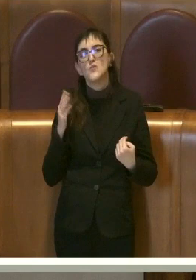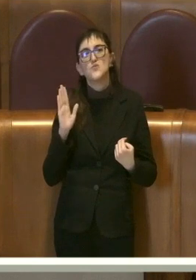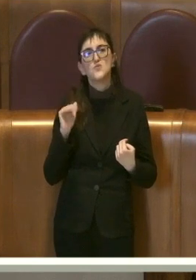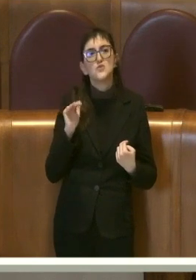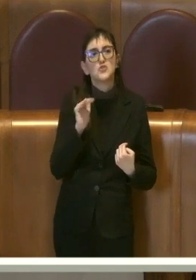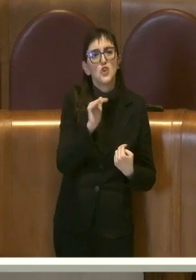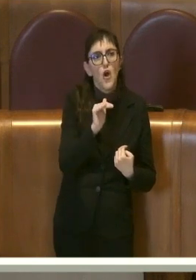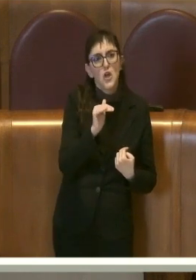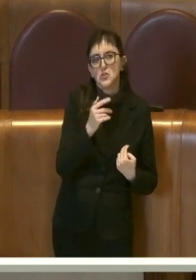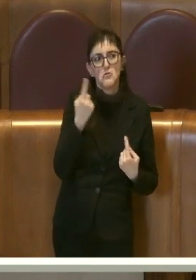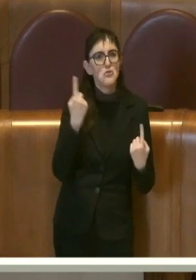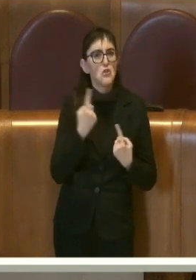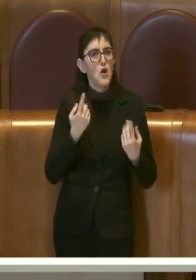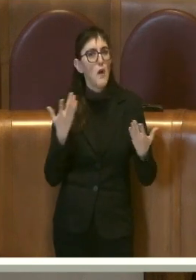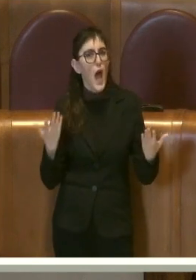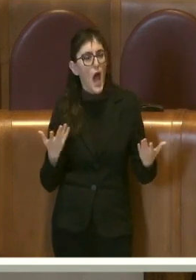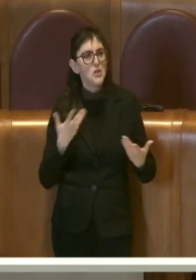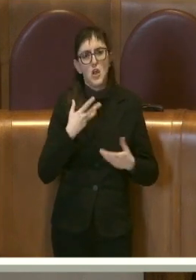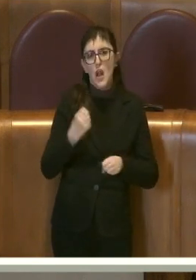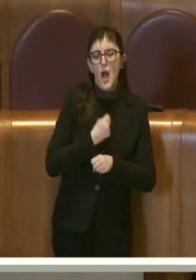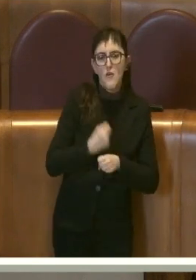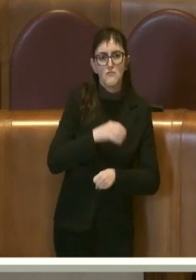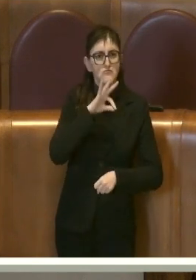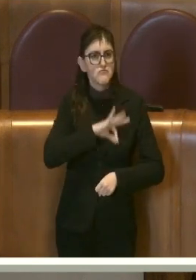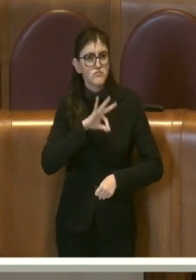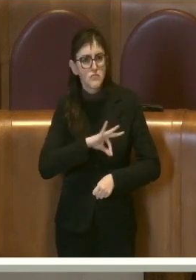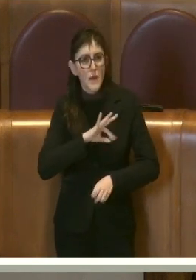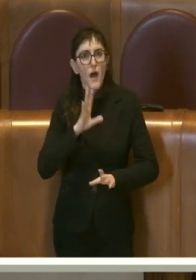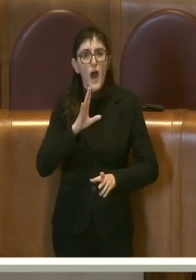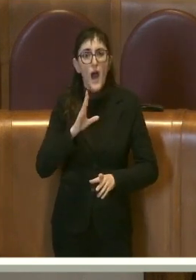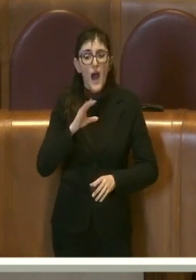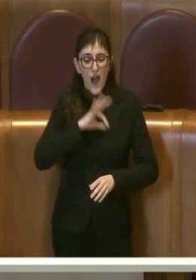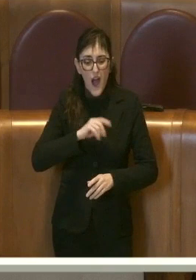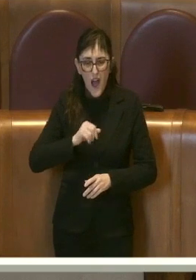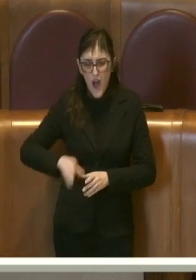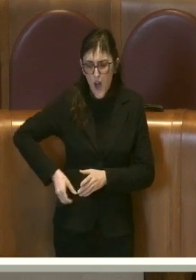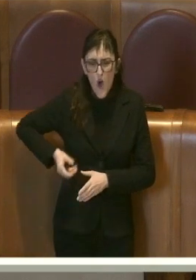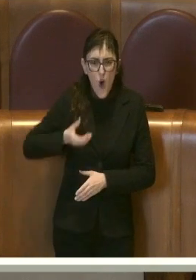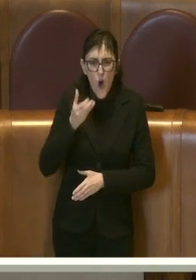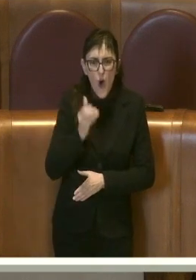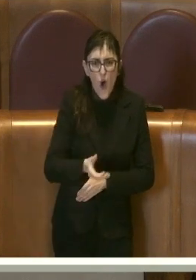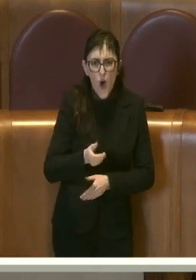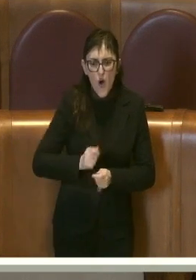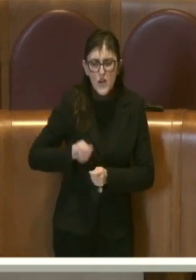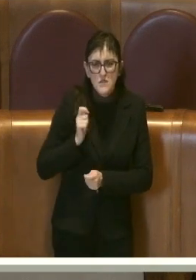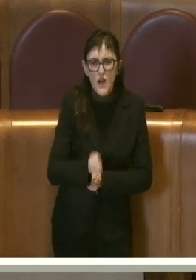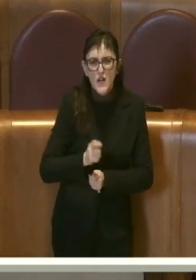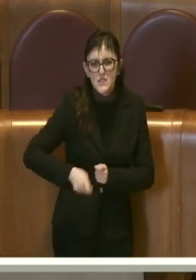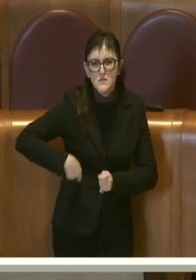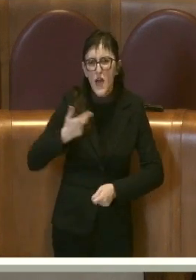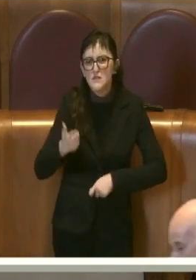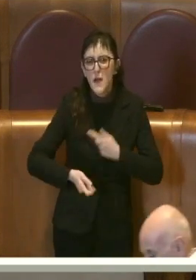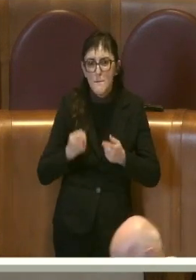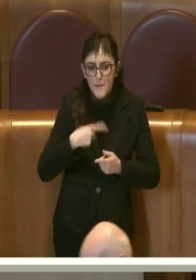normale, che investono e spendono ingenti quantità di denaro, spesso indebitandosi, spesso